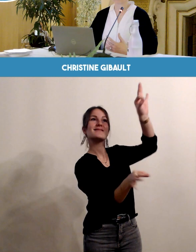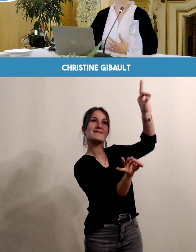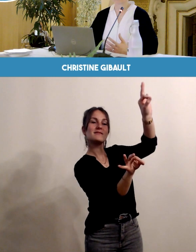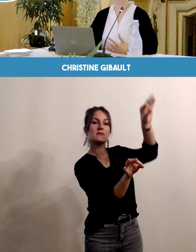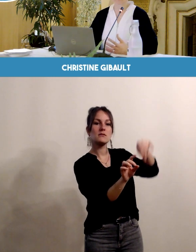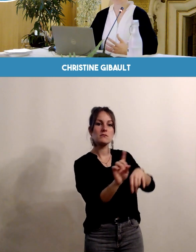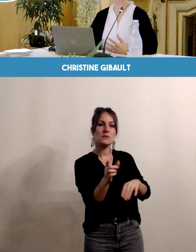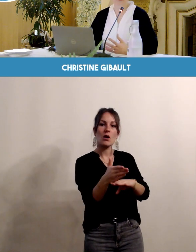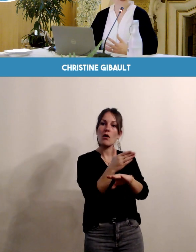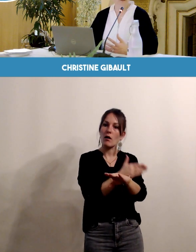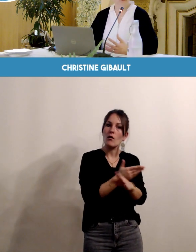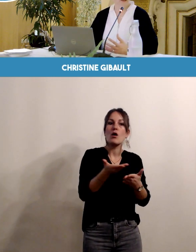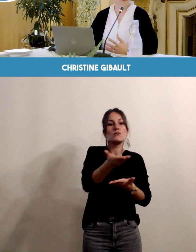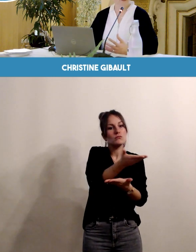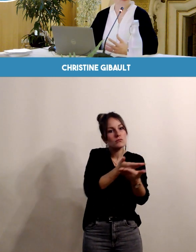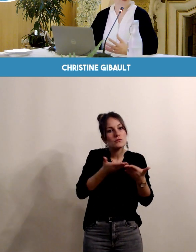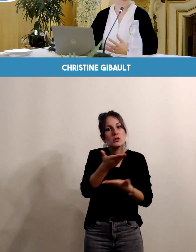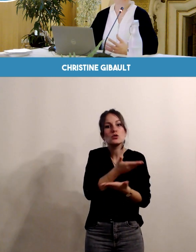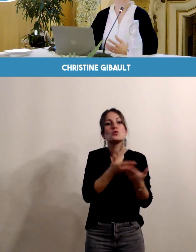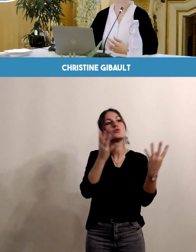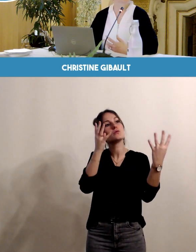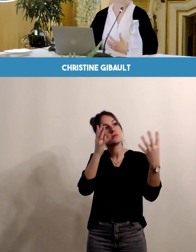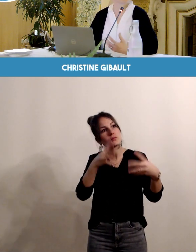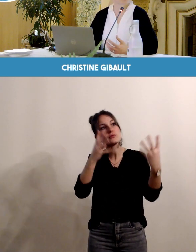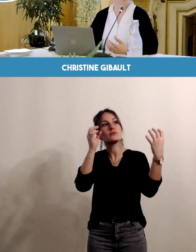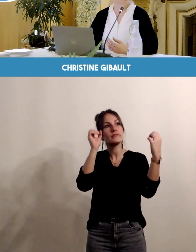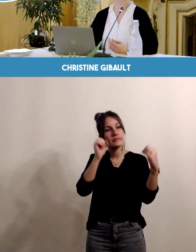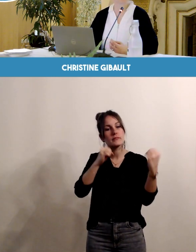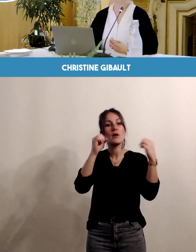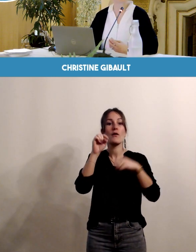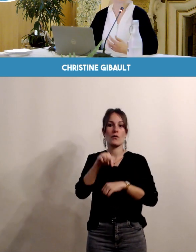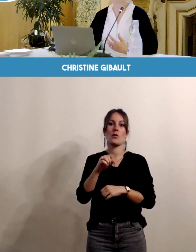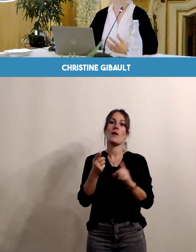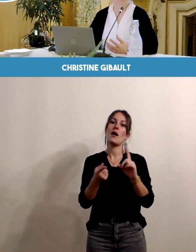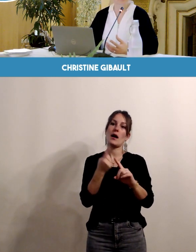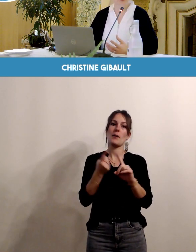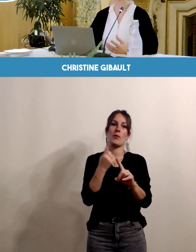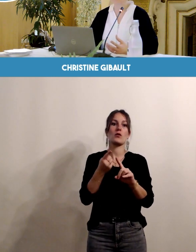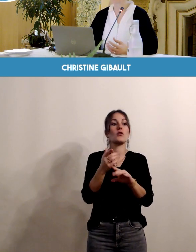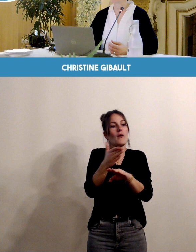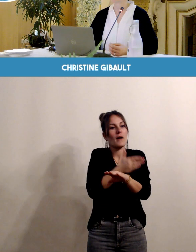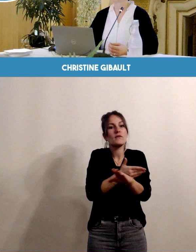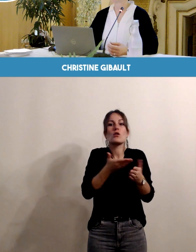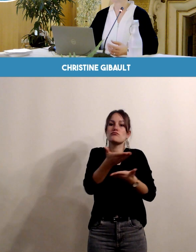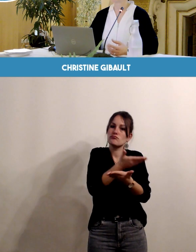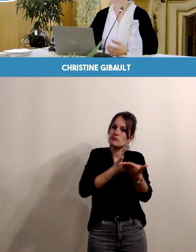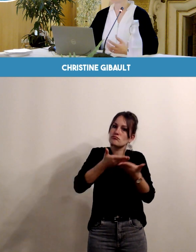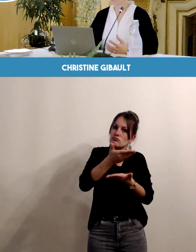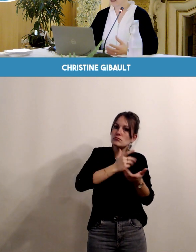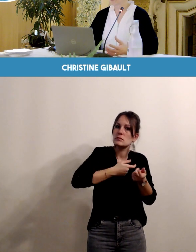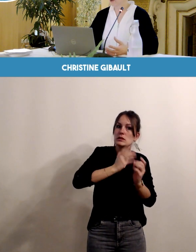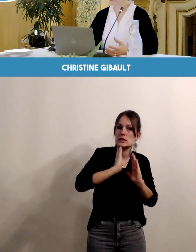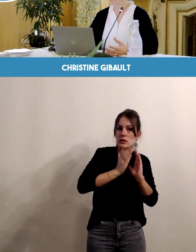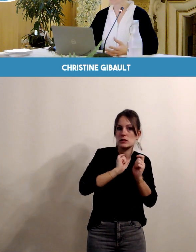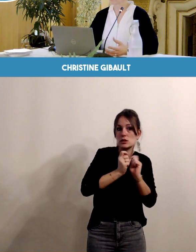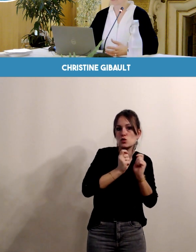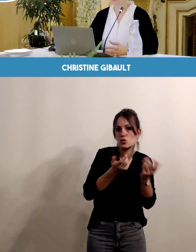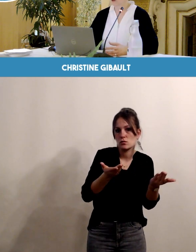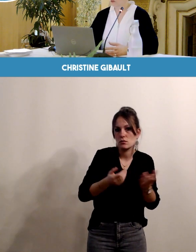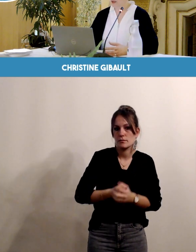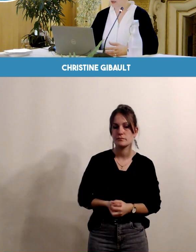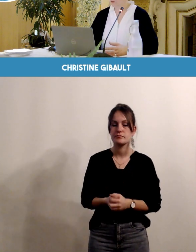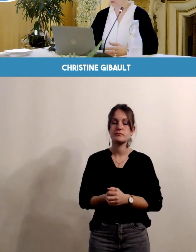pas tout à fait en accord avec vos demandes. Donc il est important que nous puissions en discuter ensemble et qu se mette d'accord